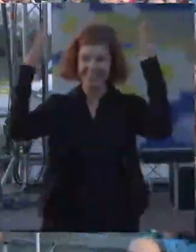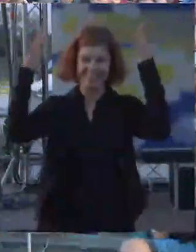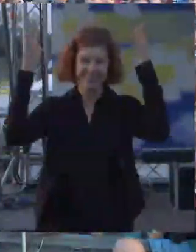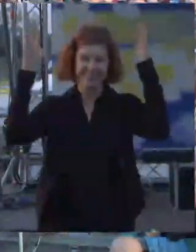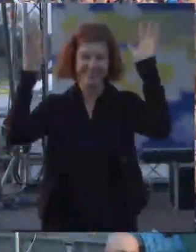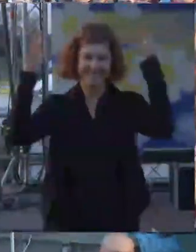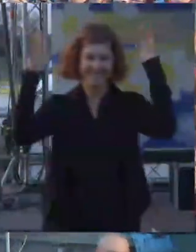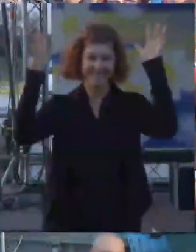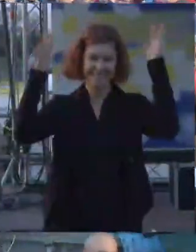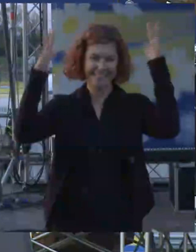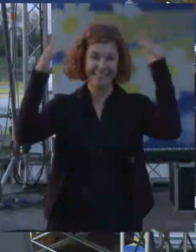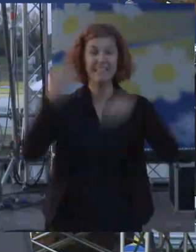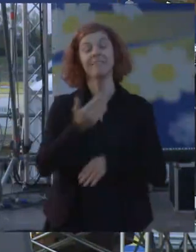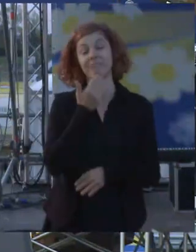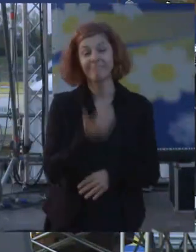Grazie